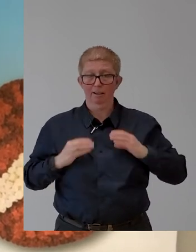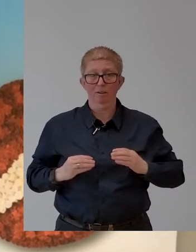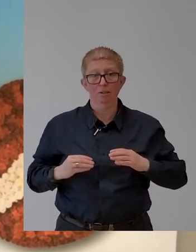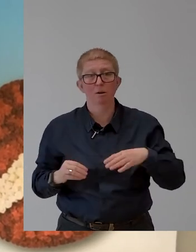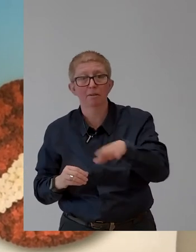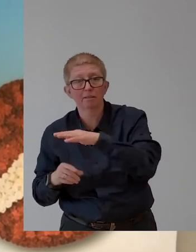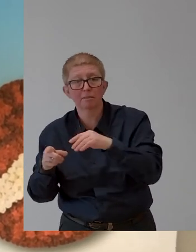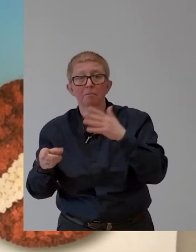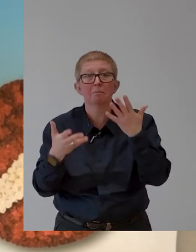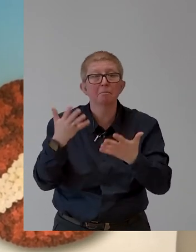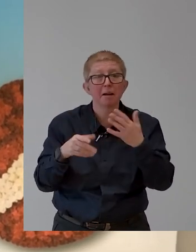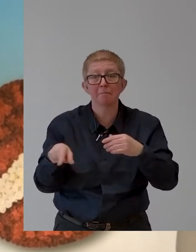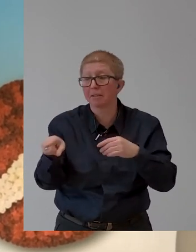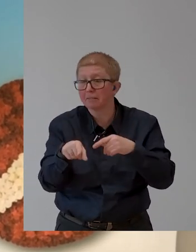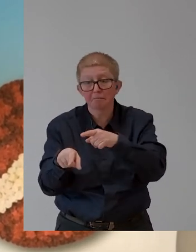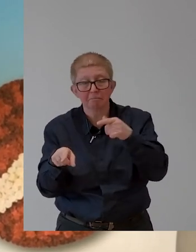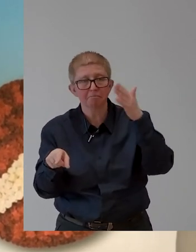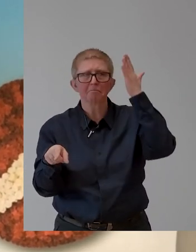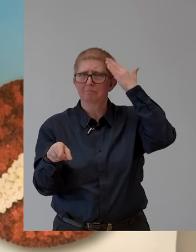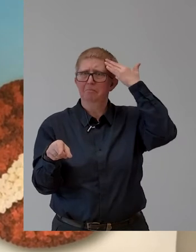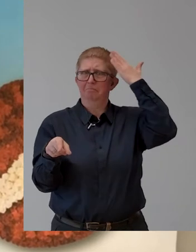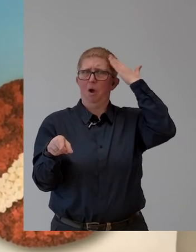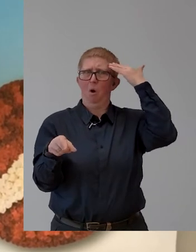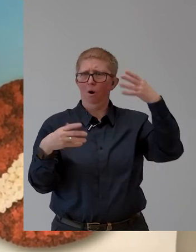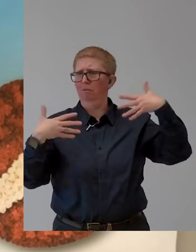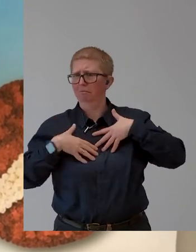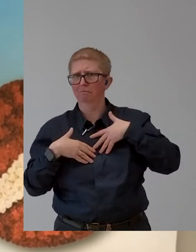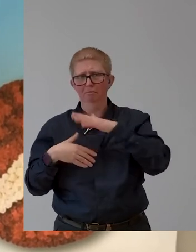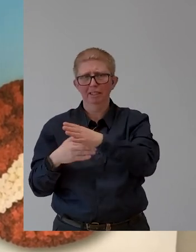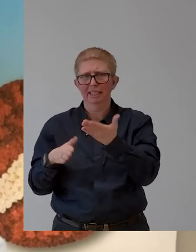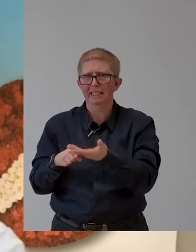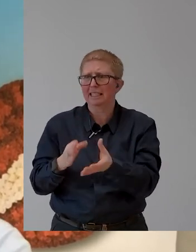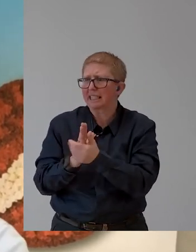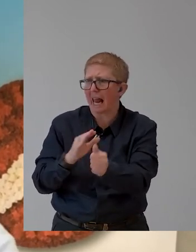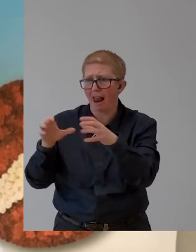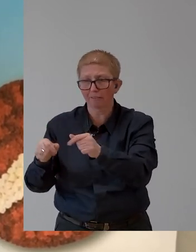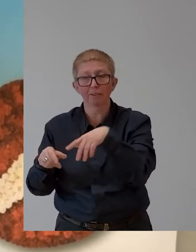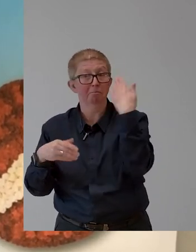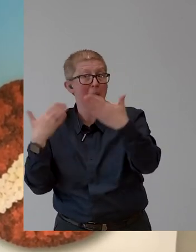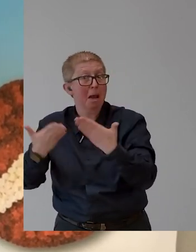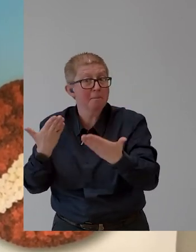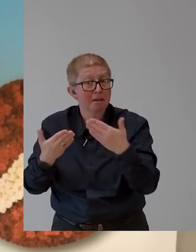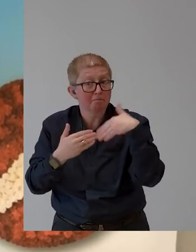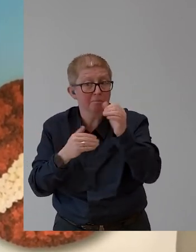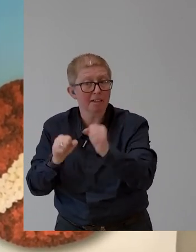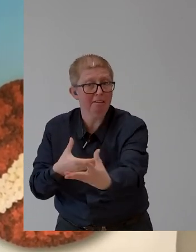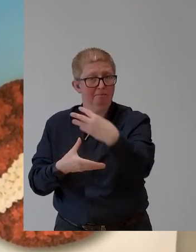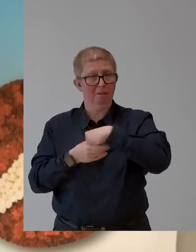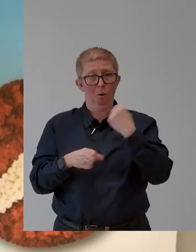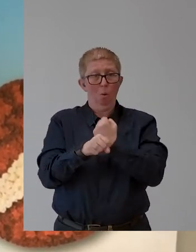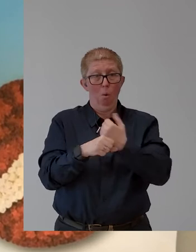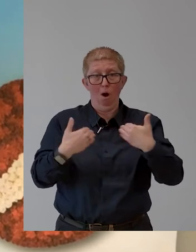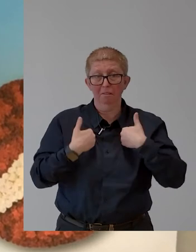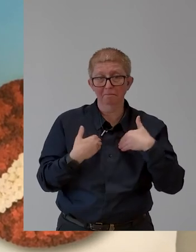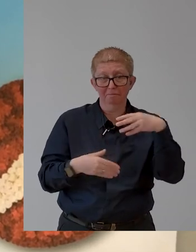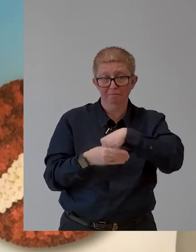Cassie, you see, founder of LU Abel 500, Gregor Dempling, founder of MyAbility and entrepreneurial